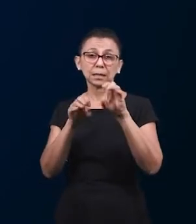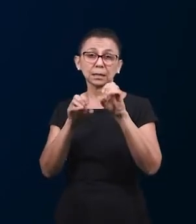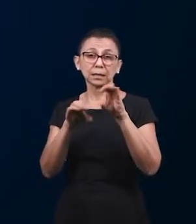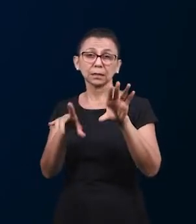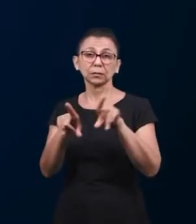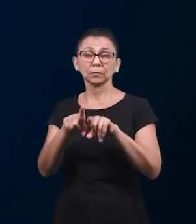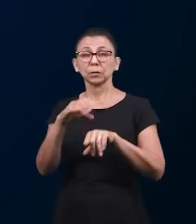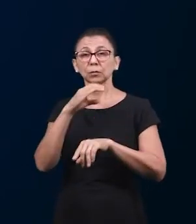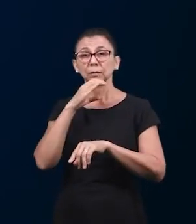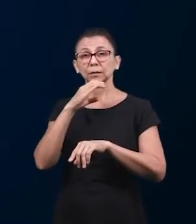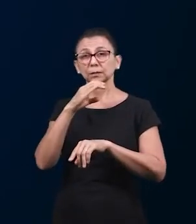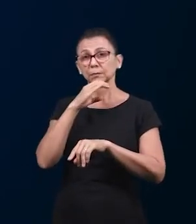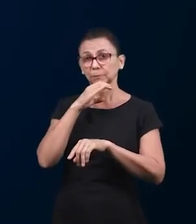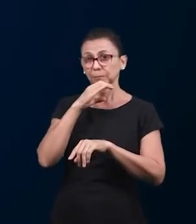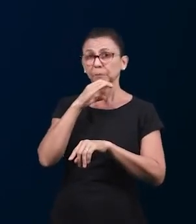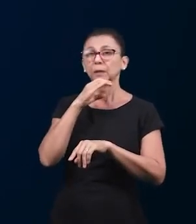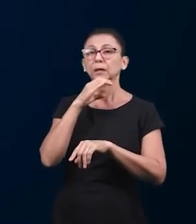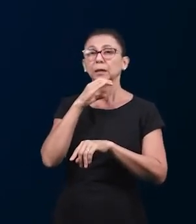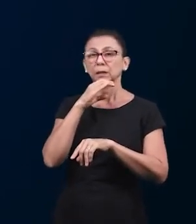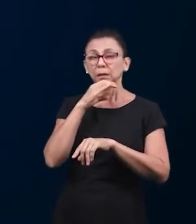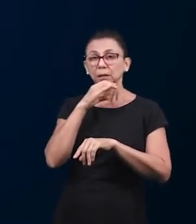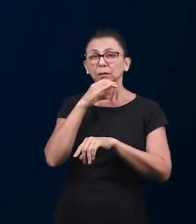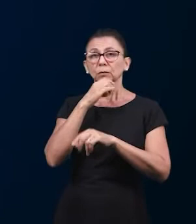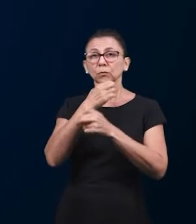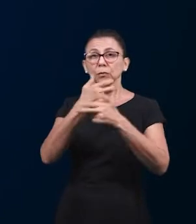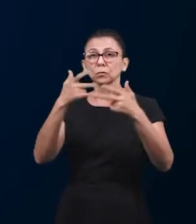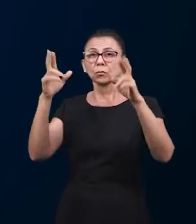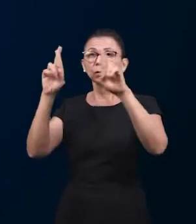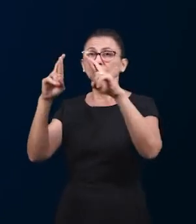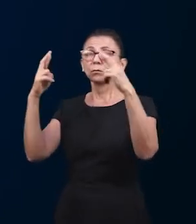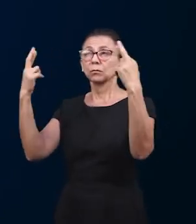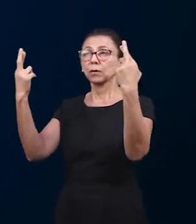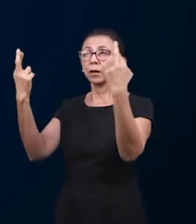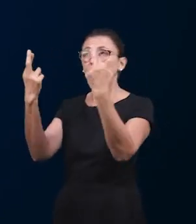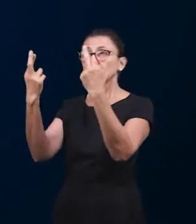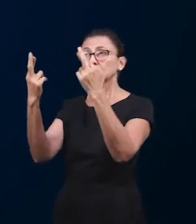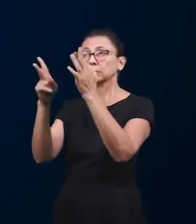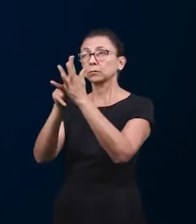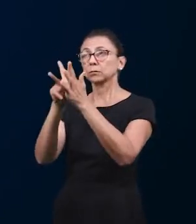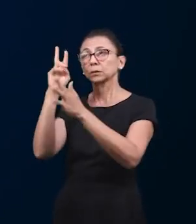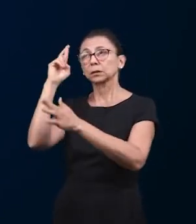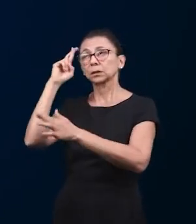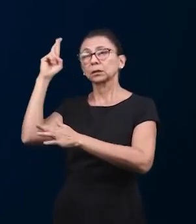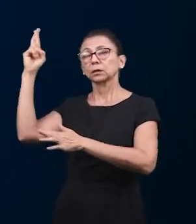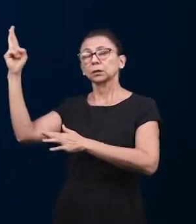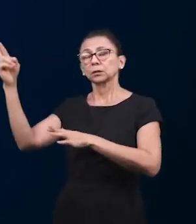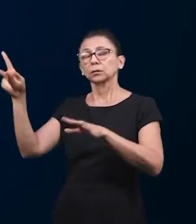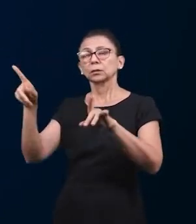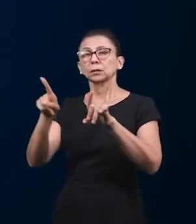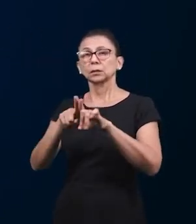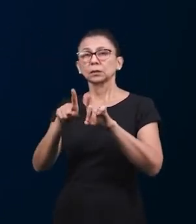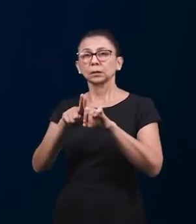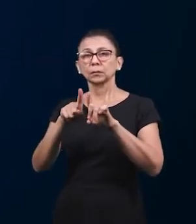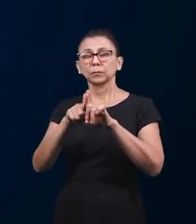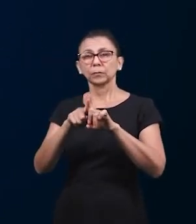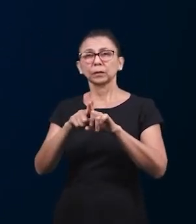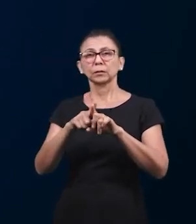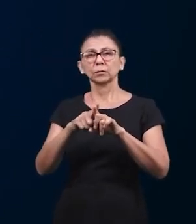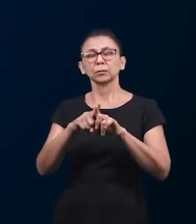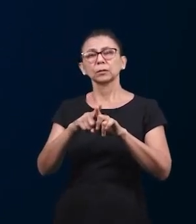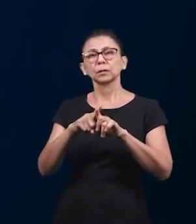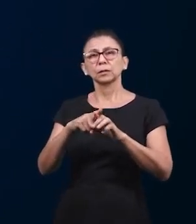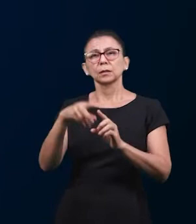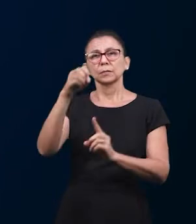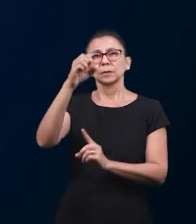за доктрины, за познание, Господь, все то, что относится к Твоему Царству, Господь, чтобы мы могли познать Твою